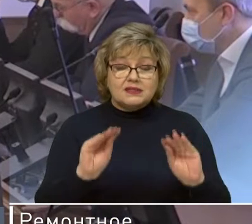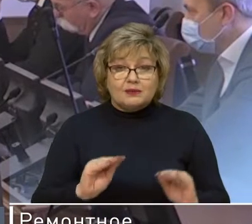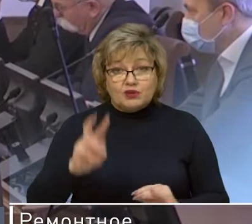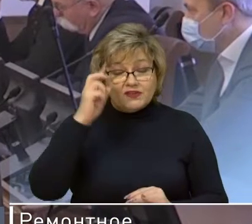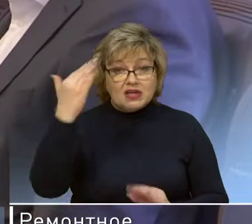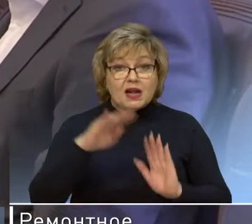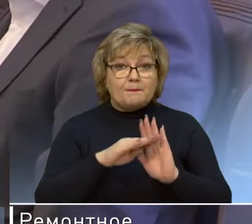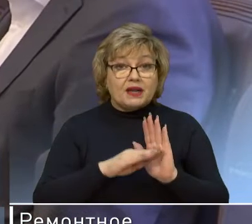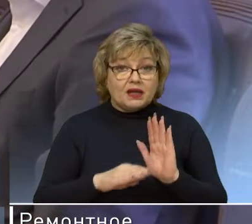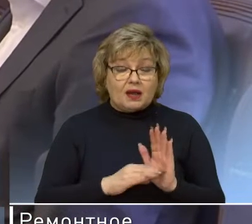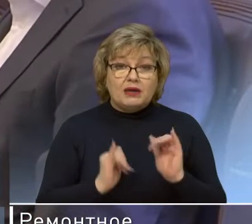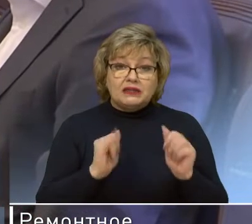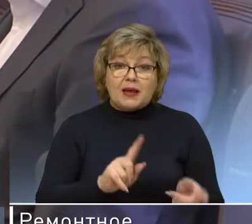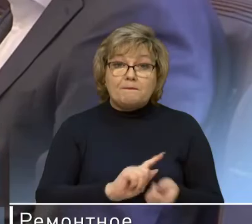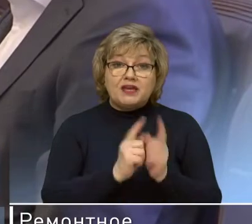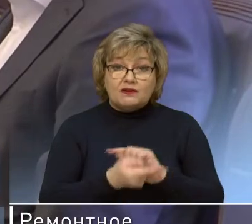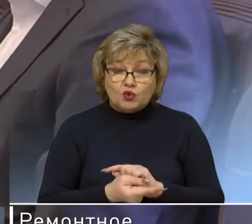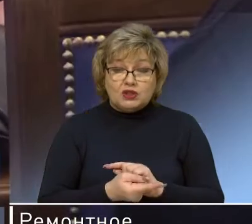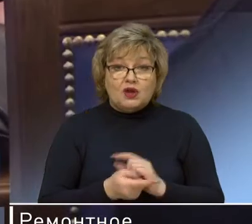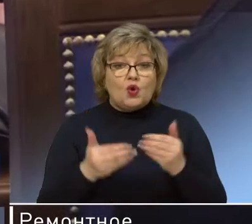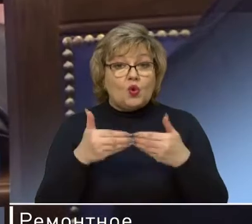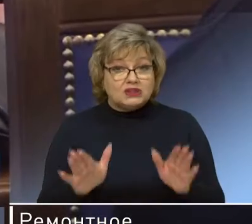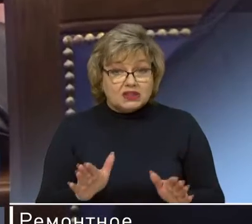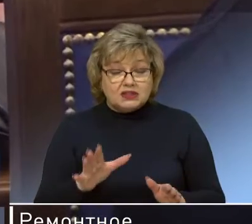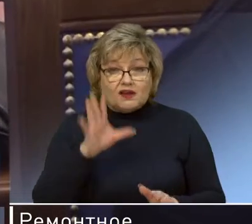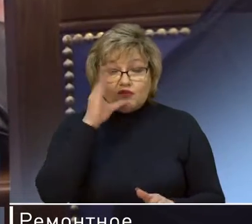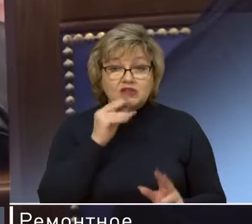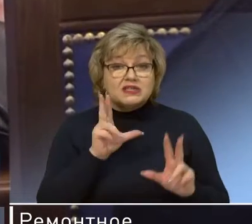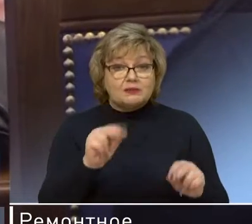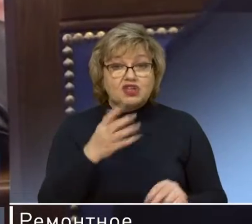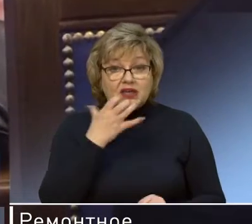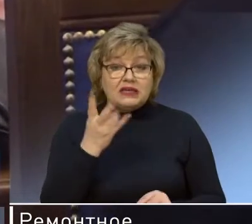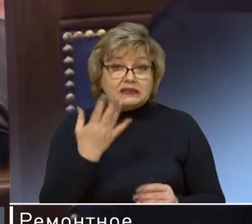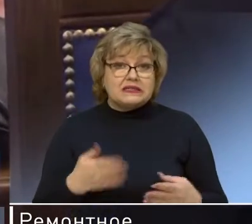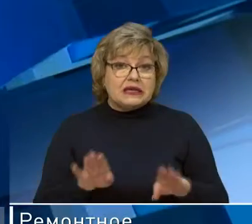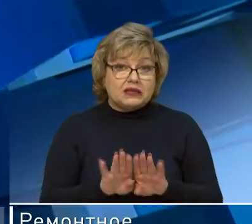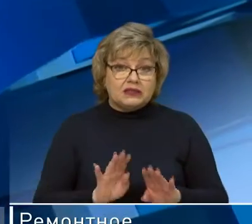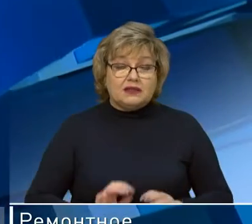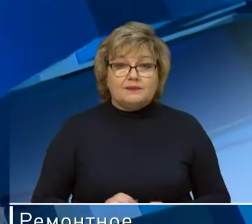федеральной программы для перевода открытых систем горячего водоснабжения на закрытые.